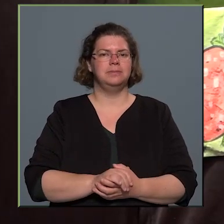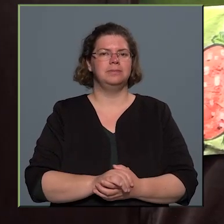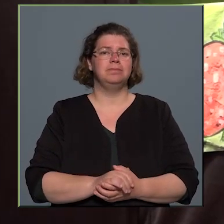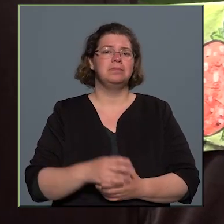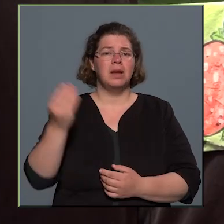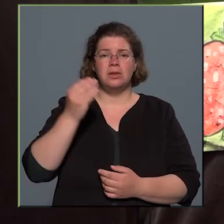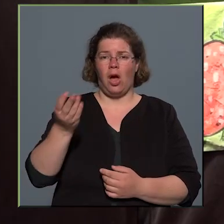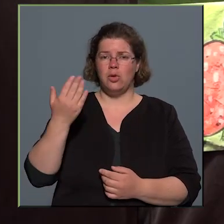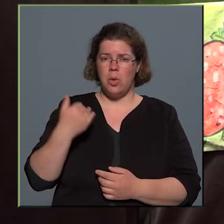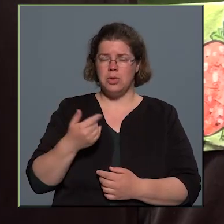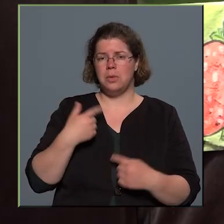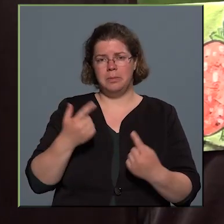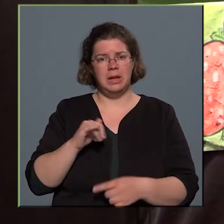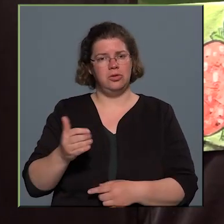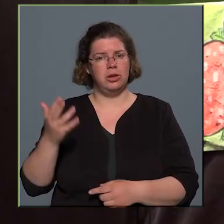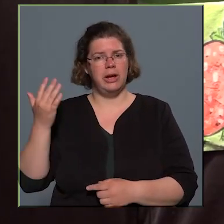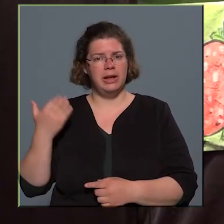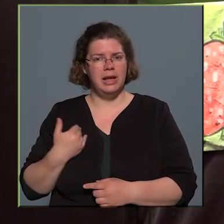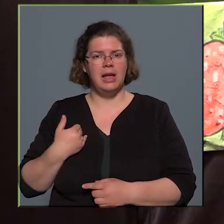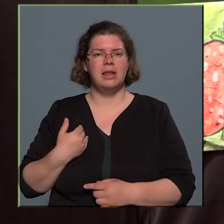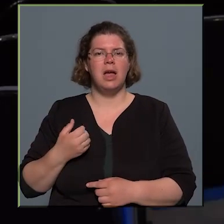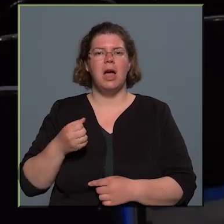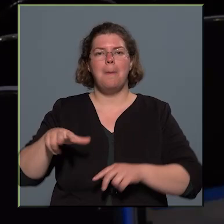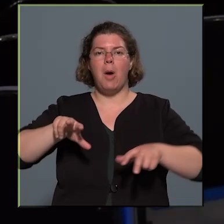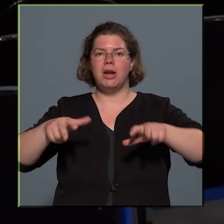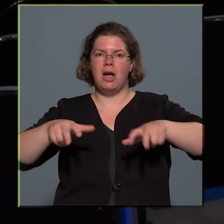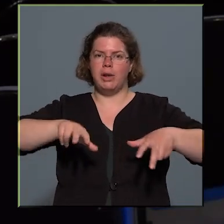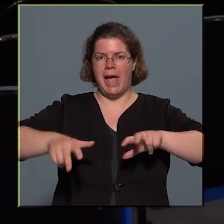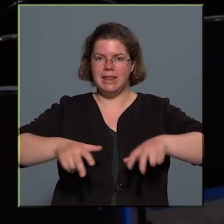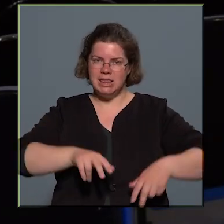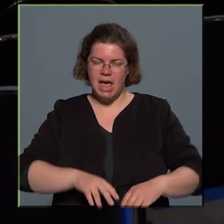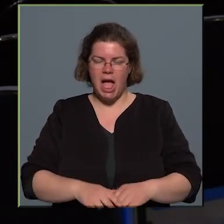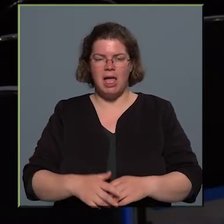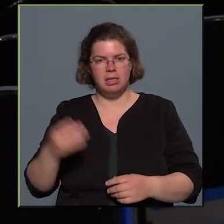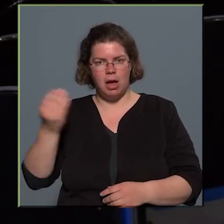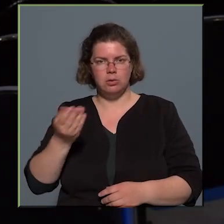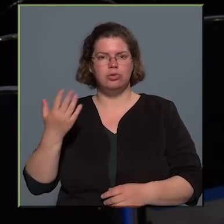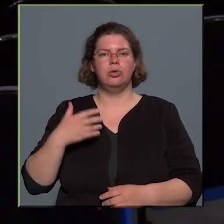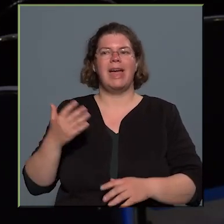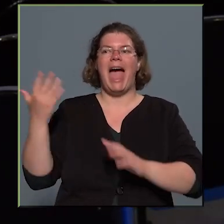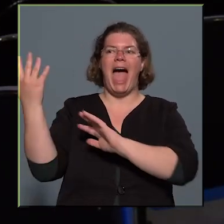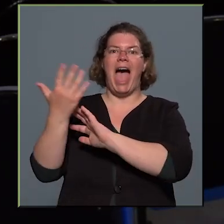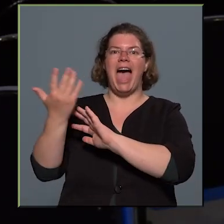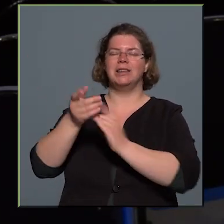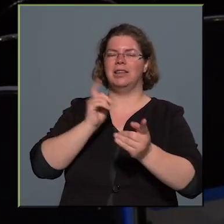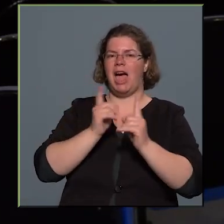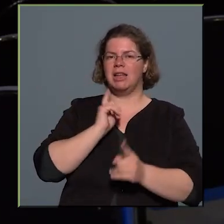Tanultuk mi is annak idején, tanultunk marionettet mozgatni, árnyátékot,